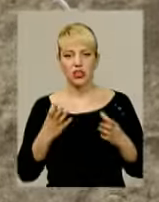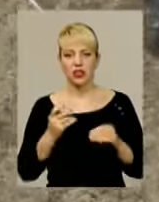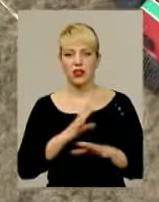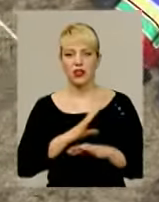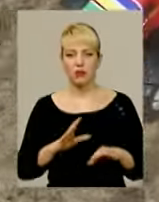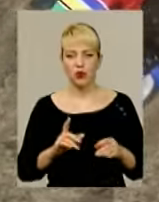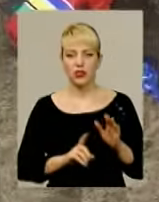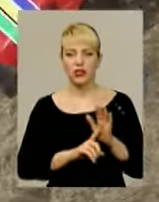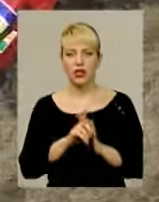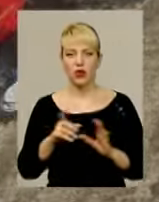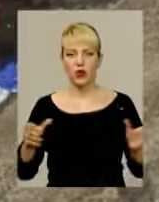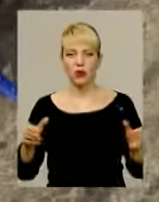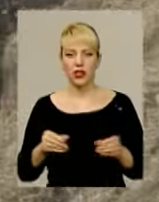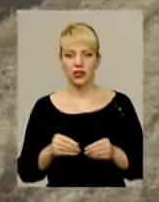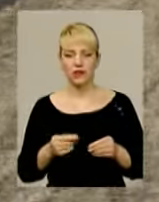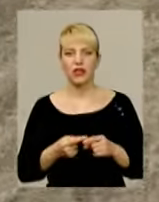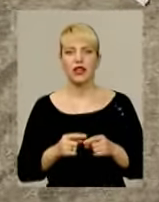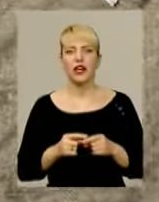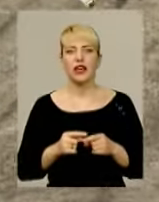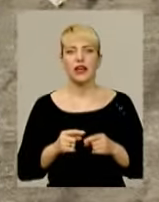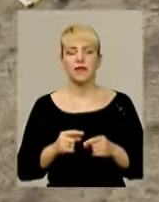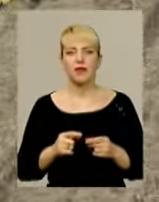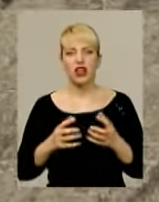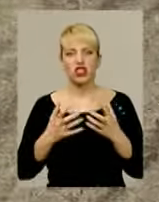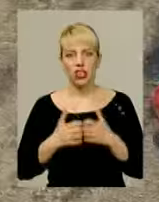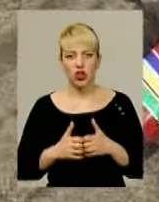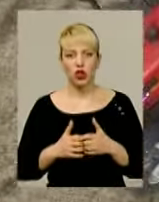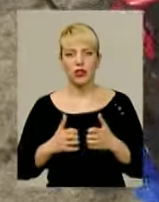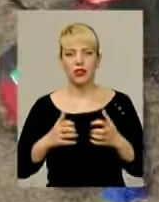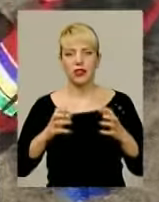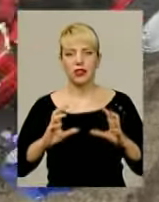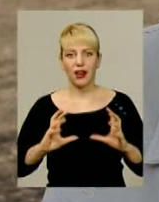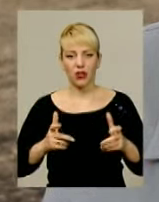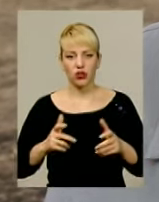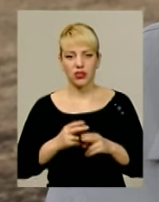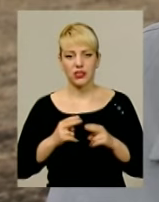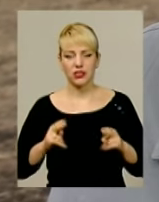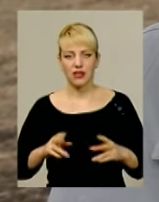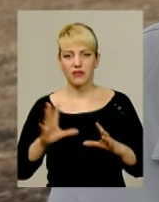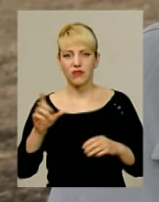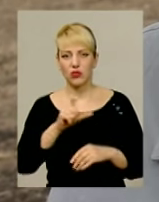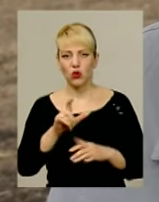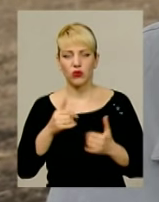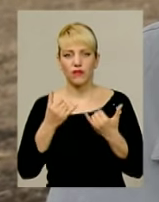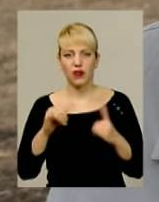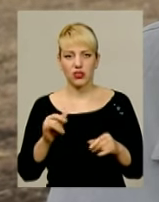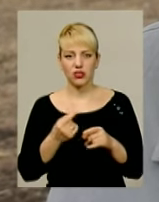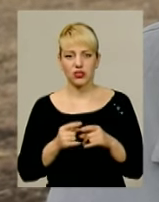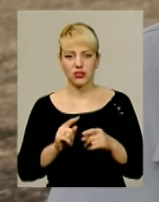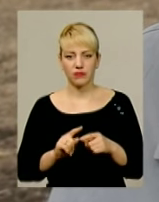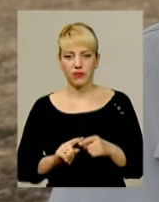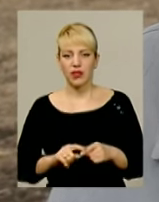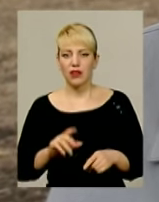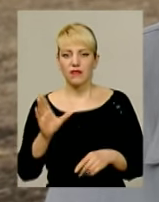Старту кооперативних машинно-тракторних станцій. Масштабами і технікою вражені. Все для того, щоб люди